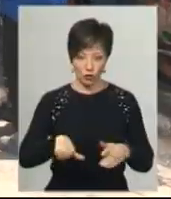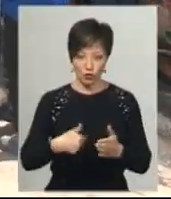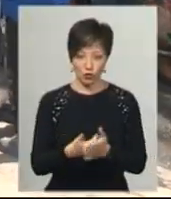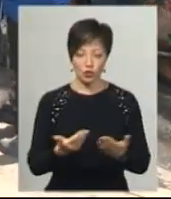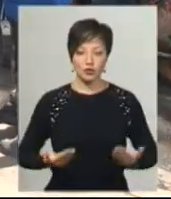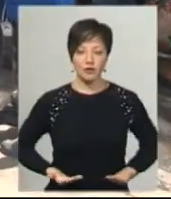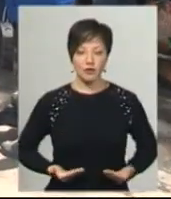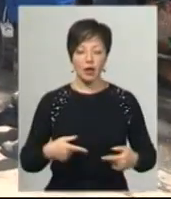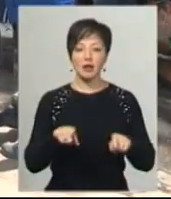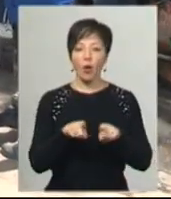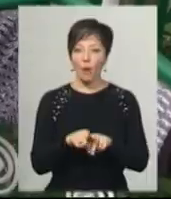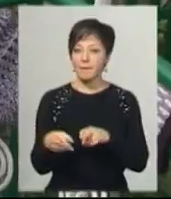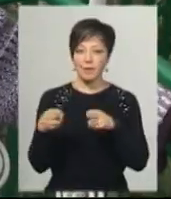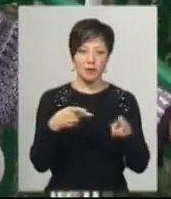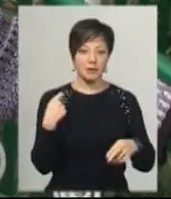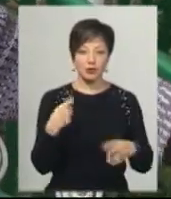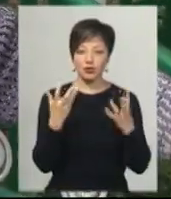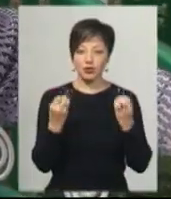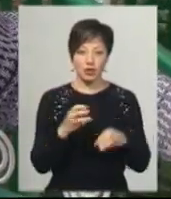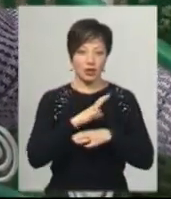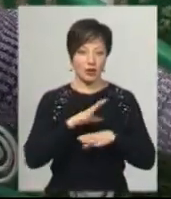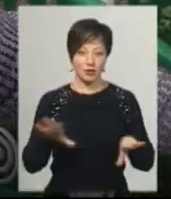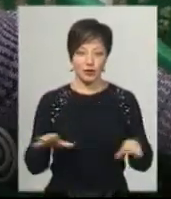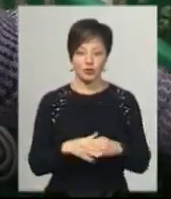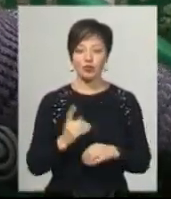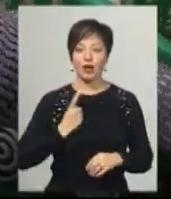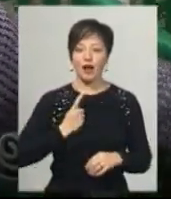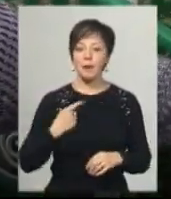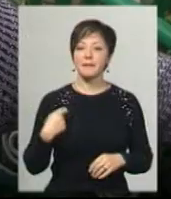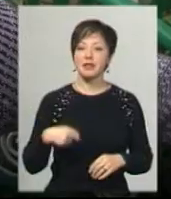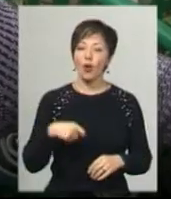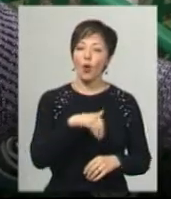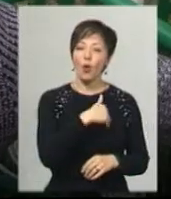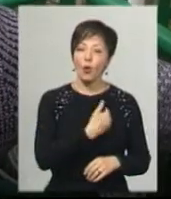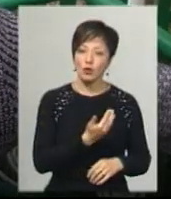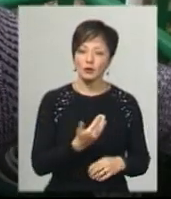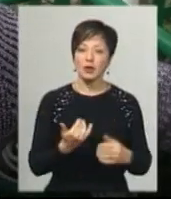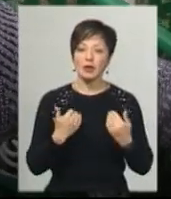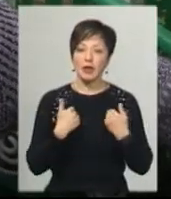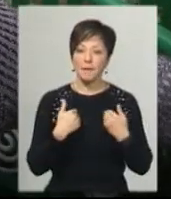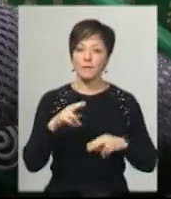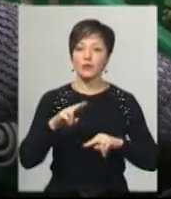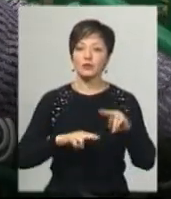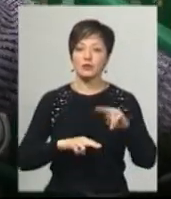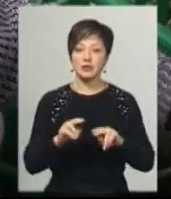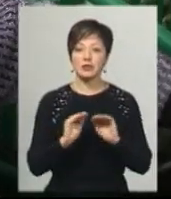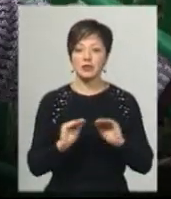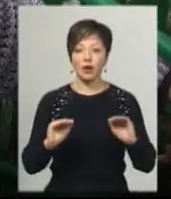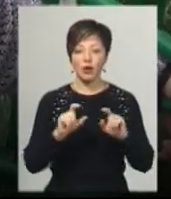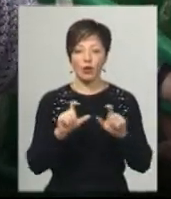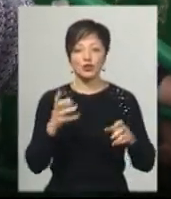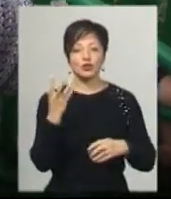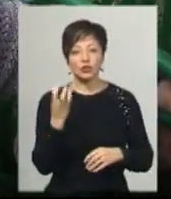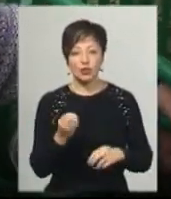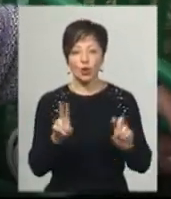такого, що приїжджав президент, ще не було. Чекаємо президента. Хочемо, щоб нам побудував садік дуже хороший,